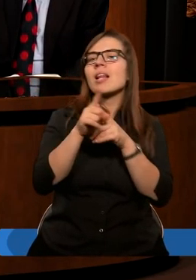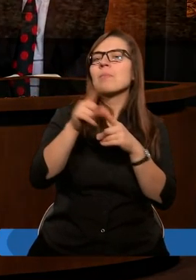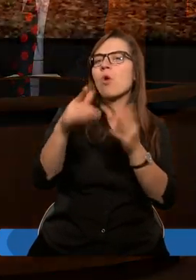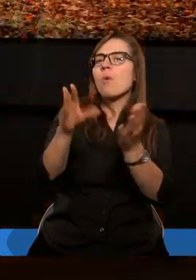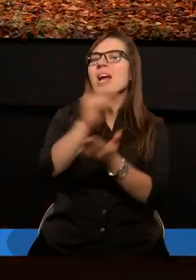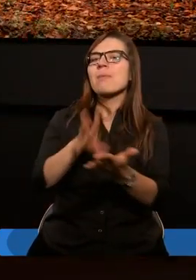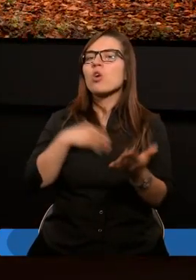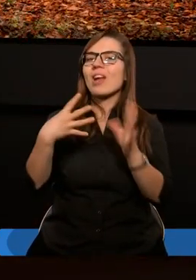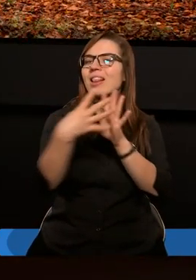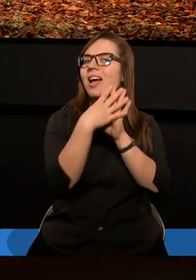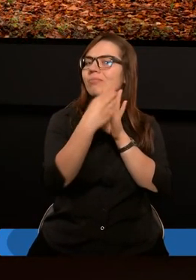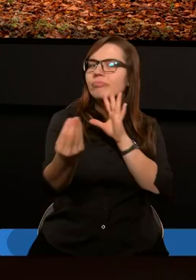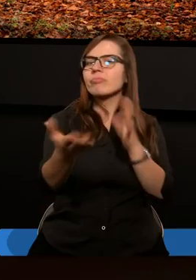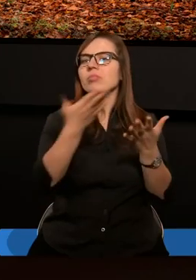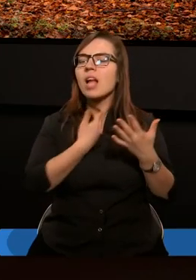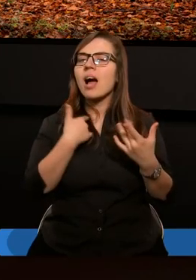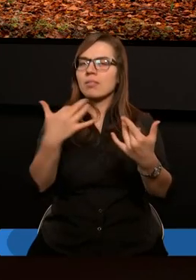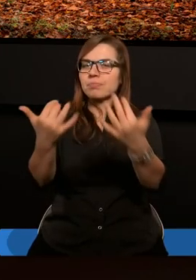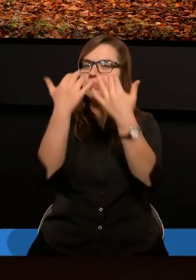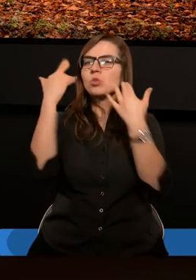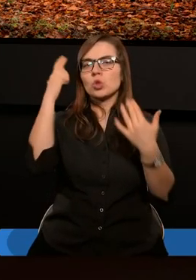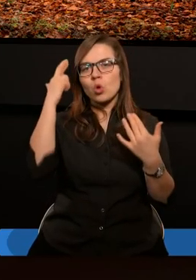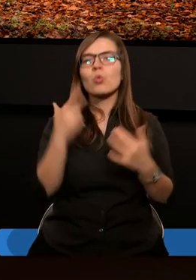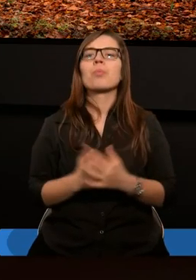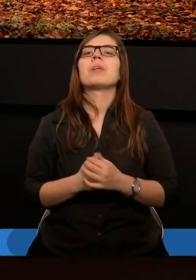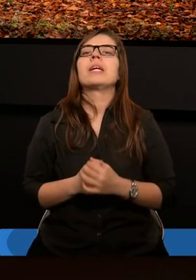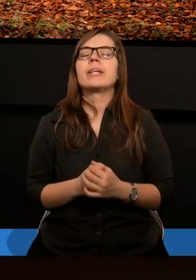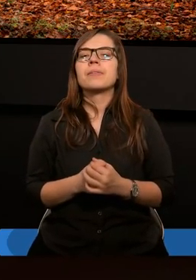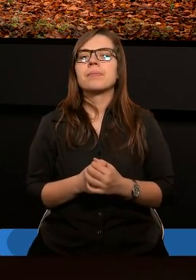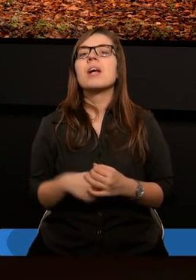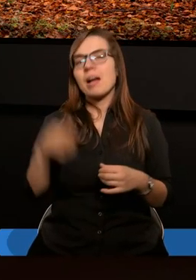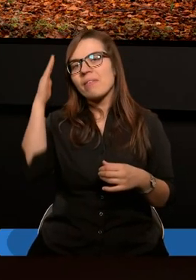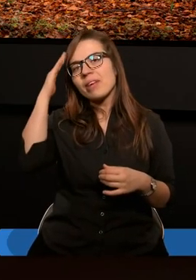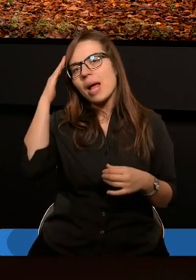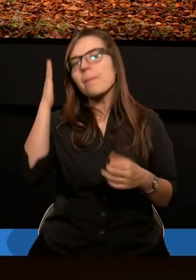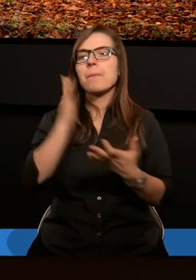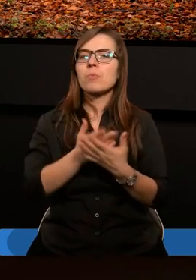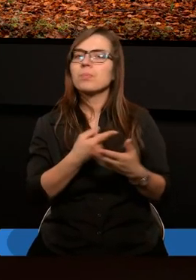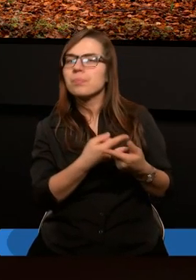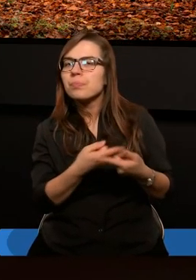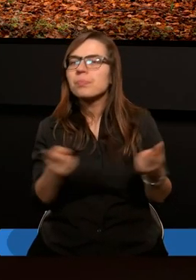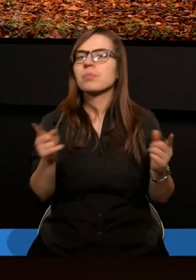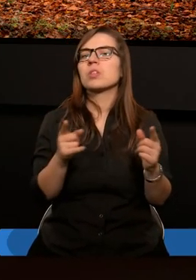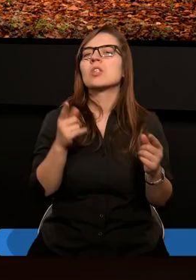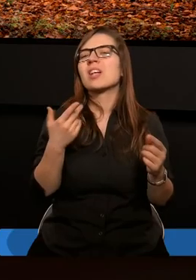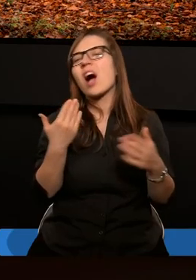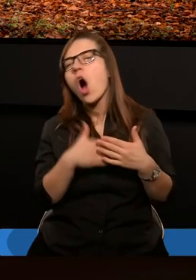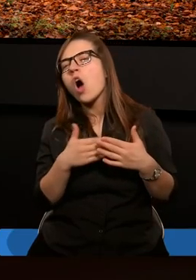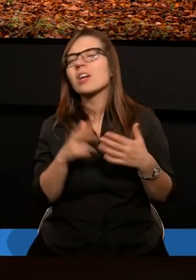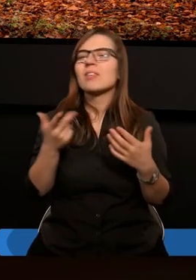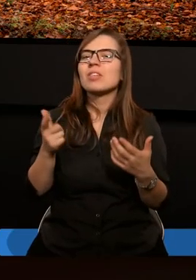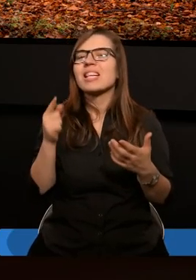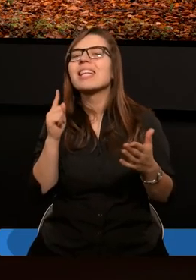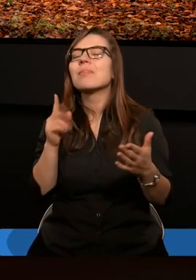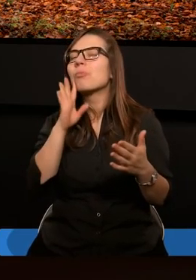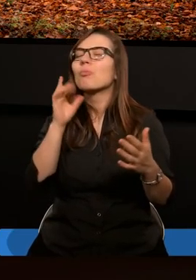To są takie porównania również obecne w Piśmie Świętym. Dobrze, wiemy już, że końcem, to nie tyle końcem,